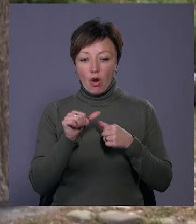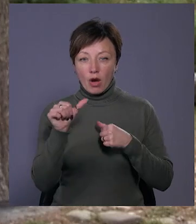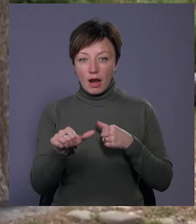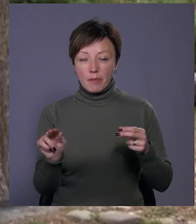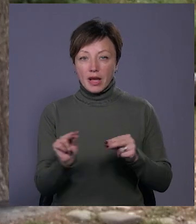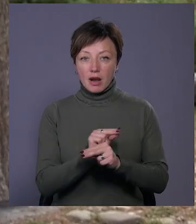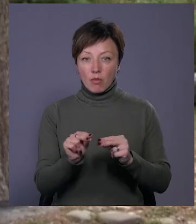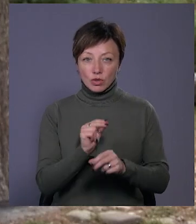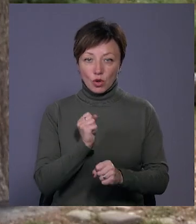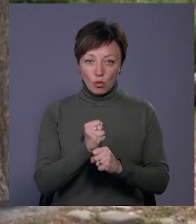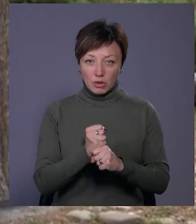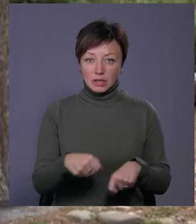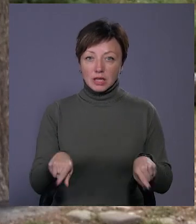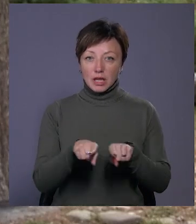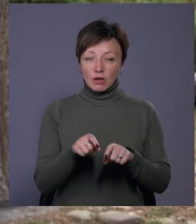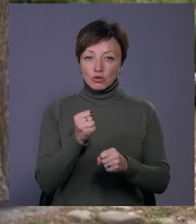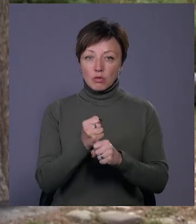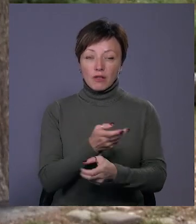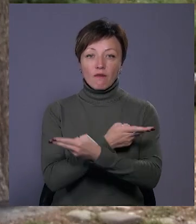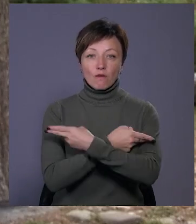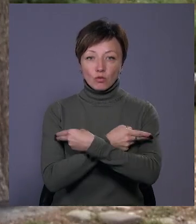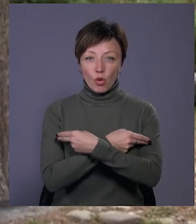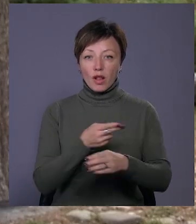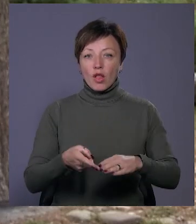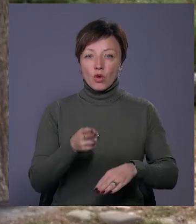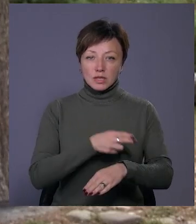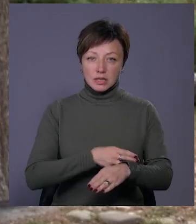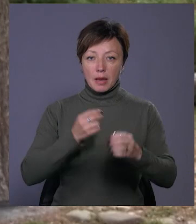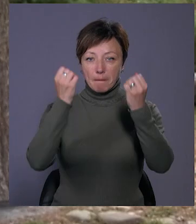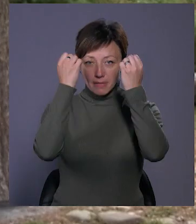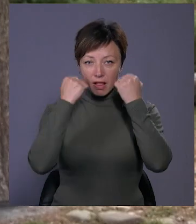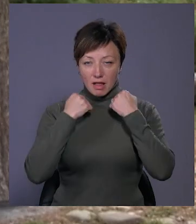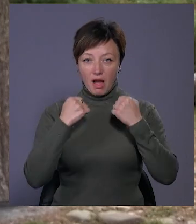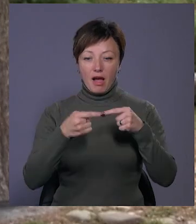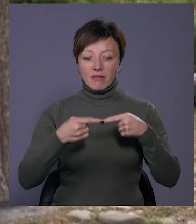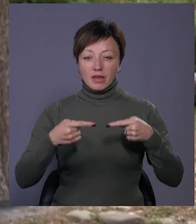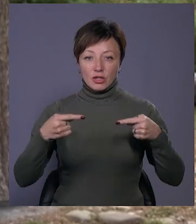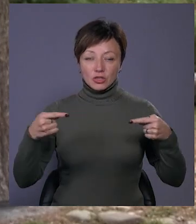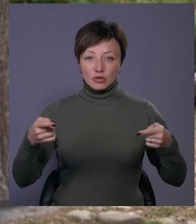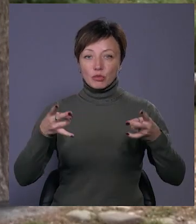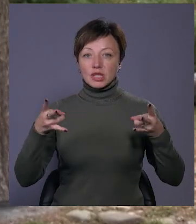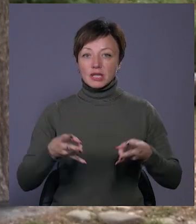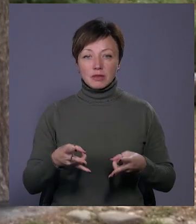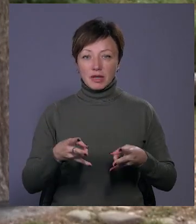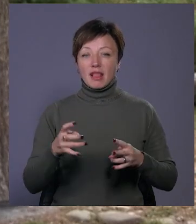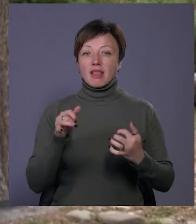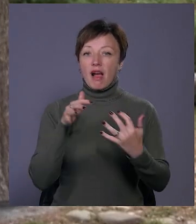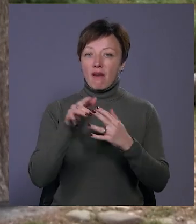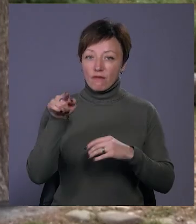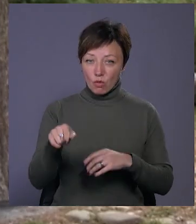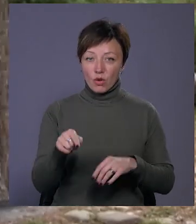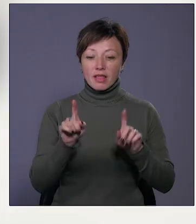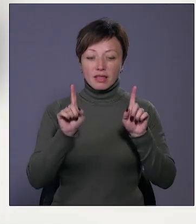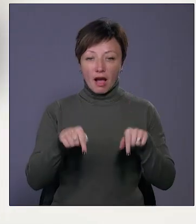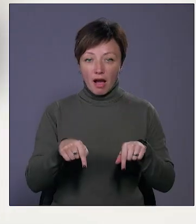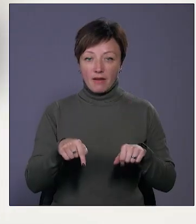ремонти робити, також робити футболки, носки, балаклави і будь-які речі, які потрібні не лише на фронті, а й